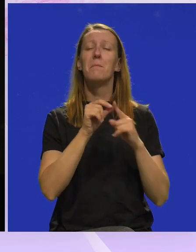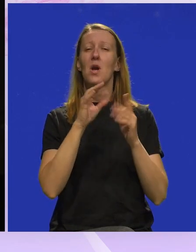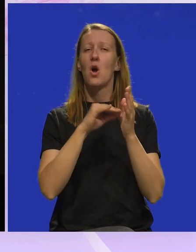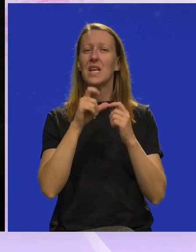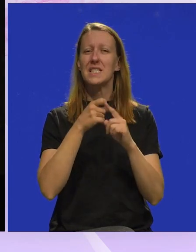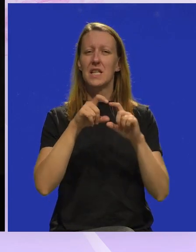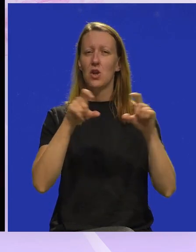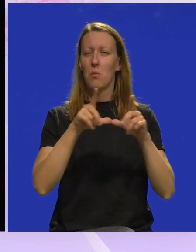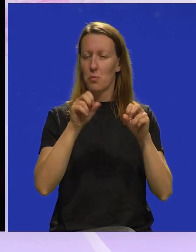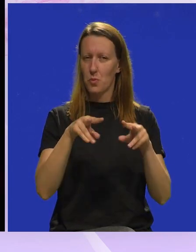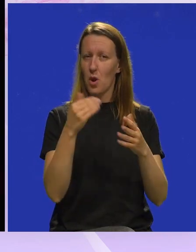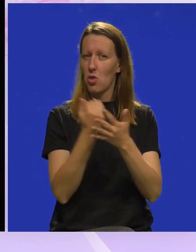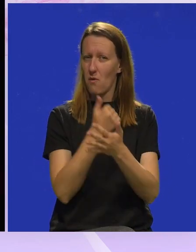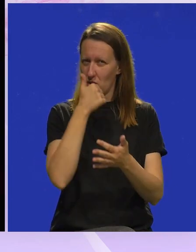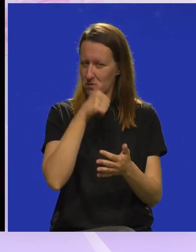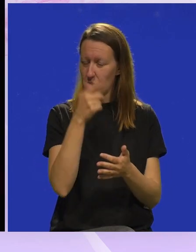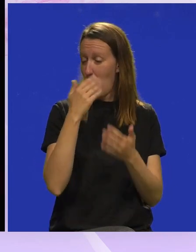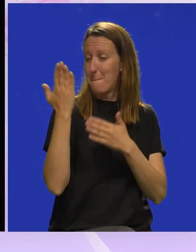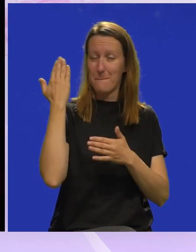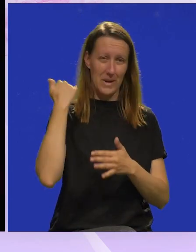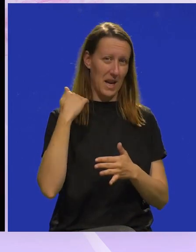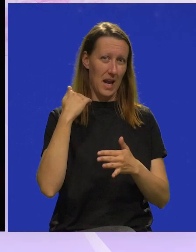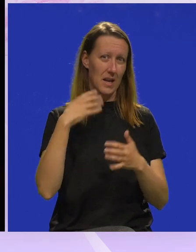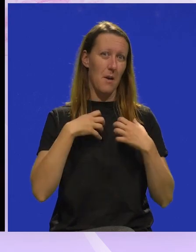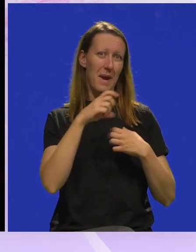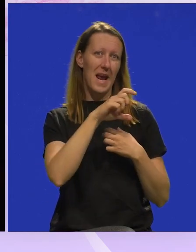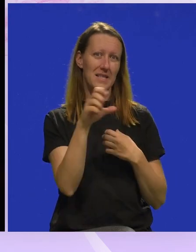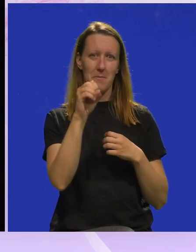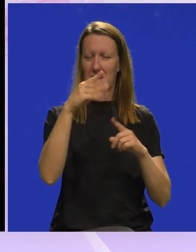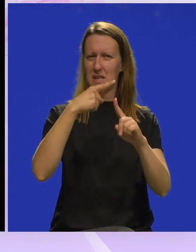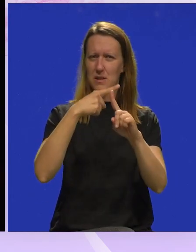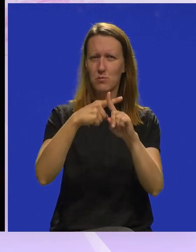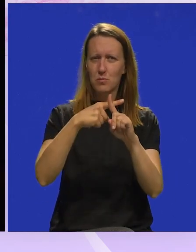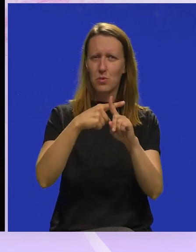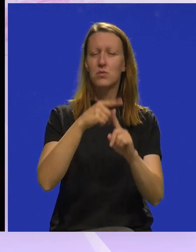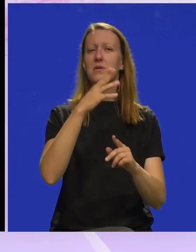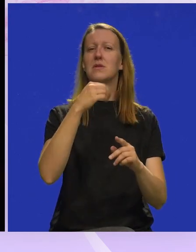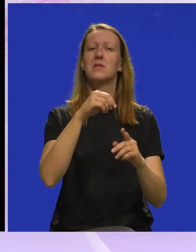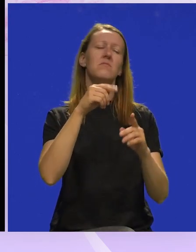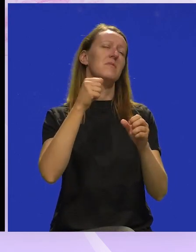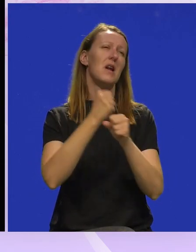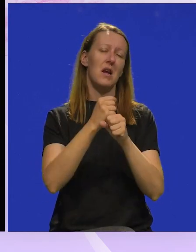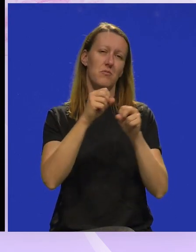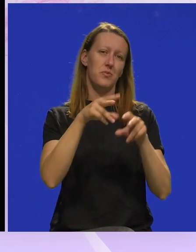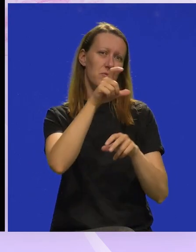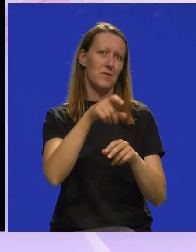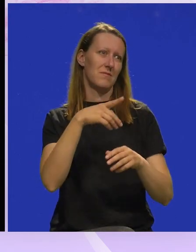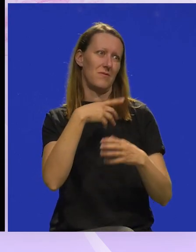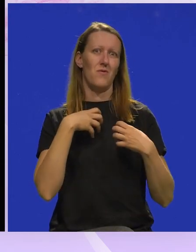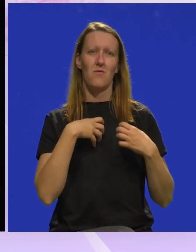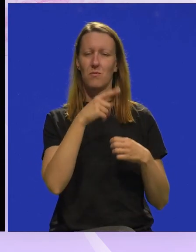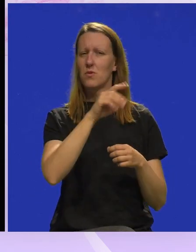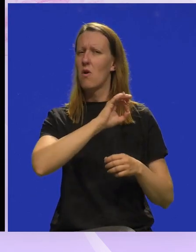u Puli. Nova komedija je, kao i prethodne predstave scene 15 plus, dijelo isključivo pulskih snaga.